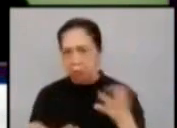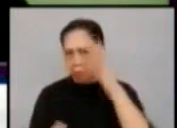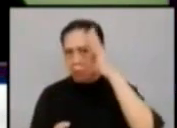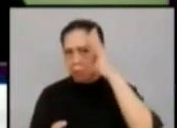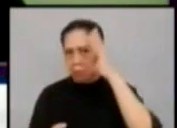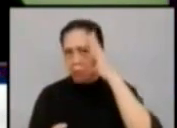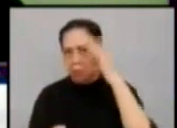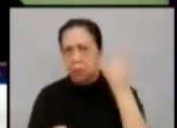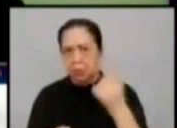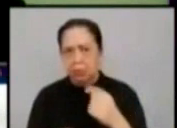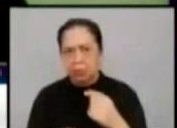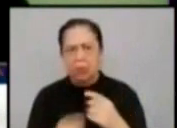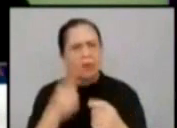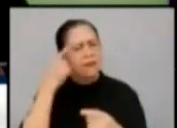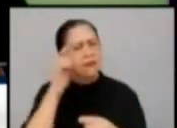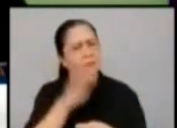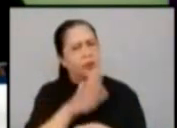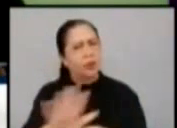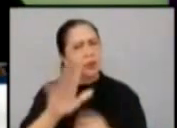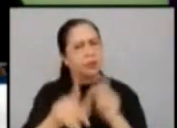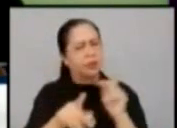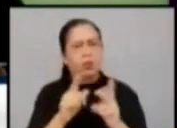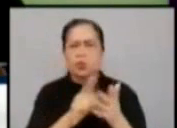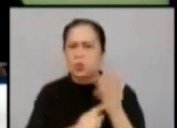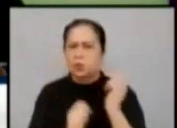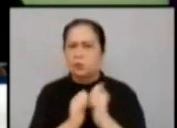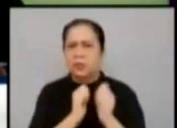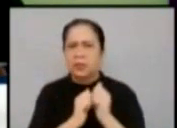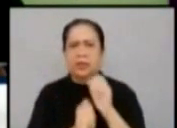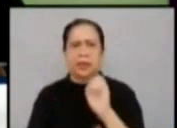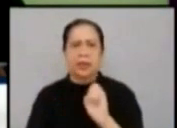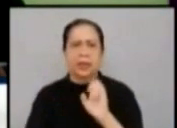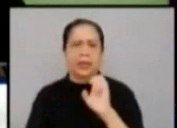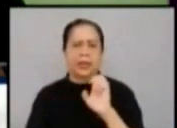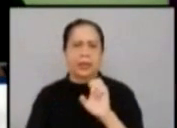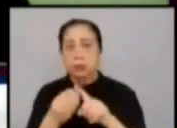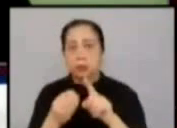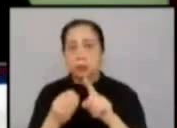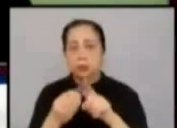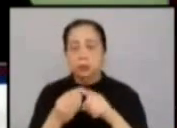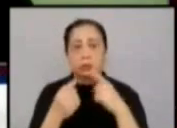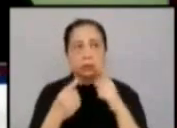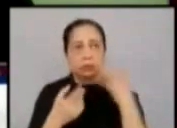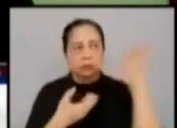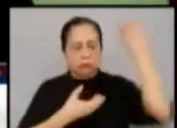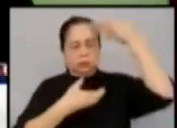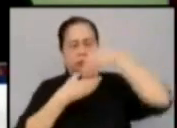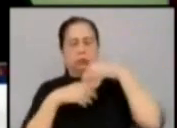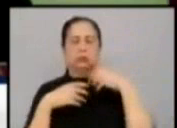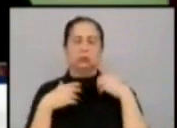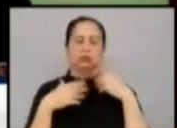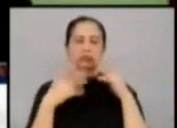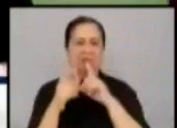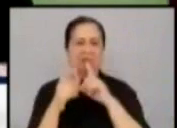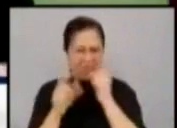prudence, and integrity of life. So, we try our best to live up to this